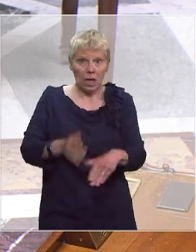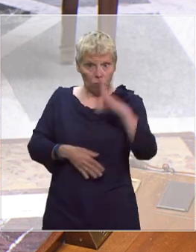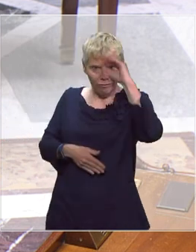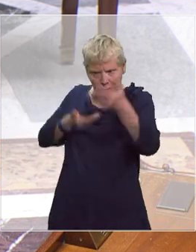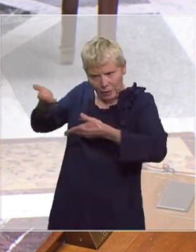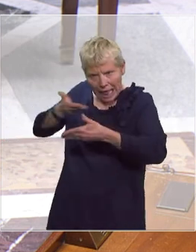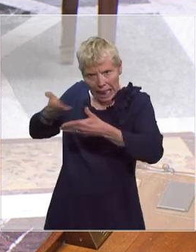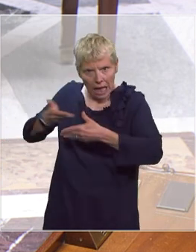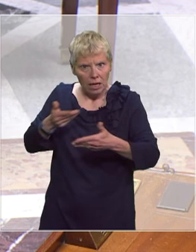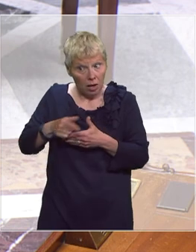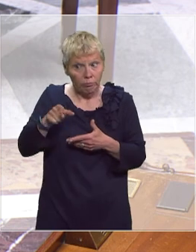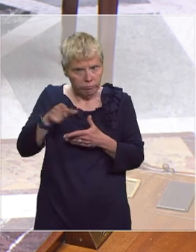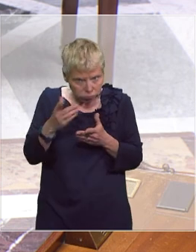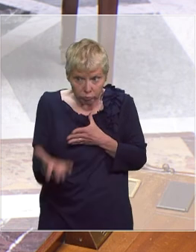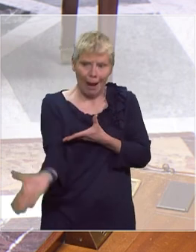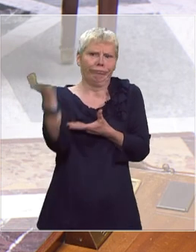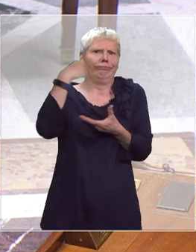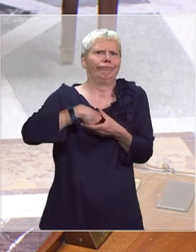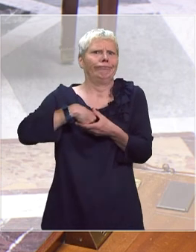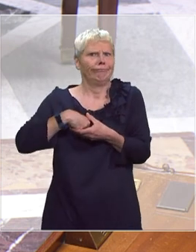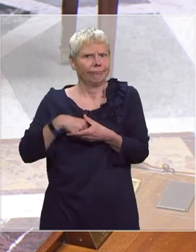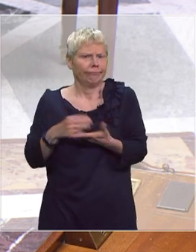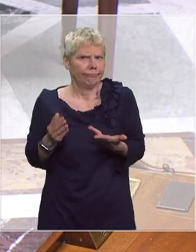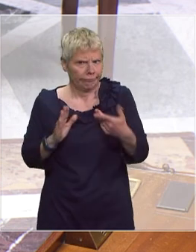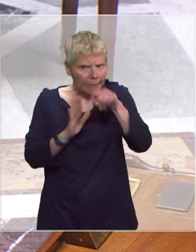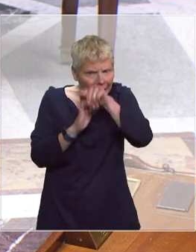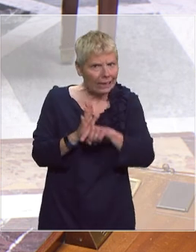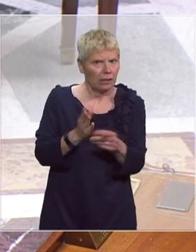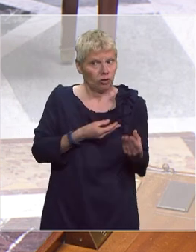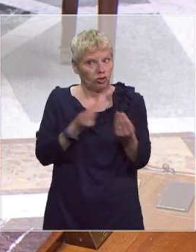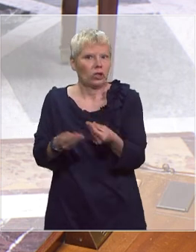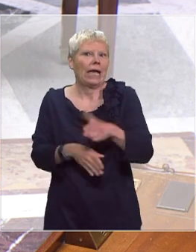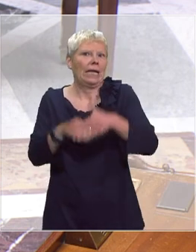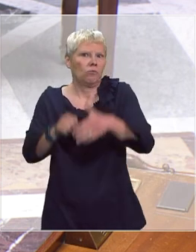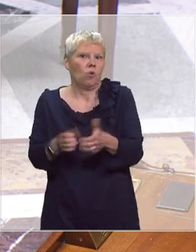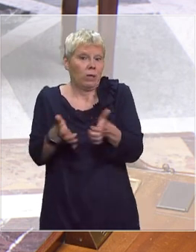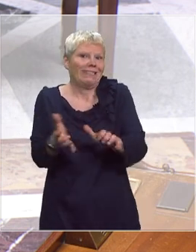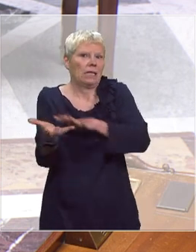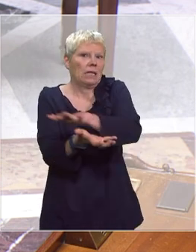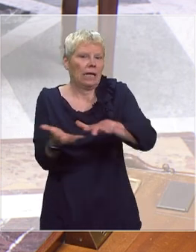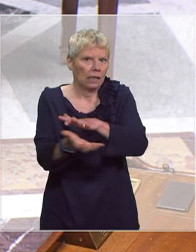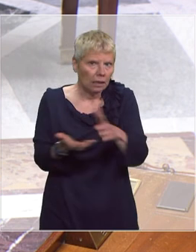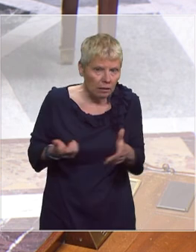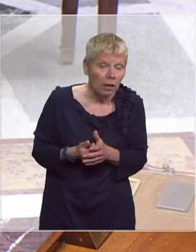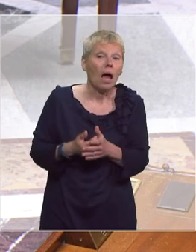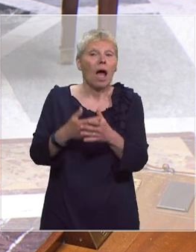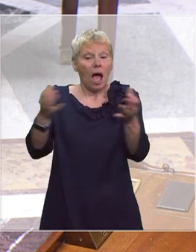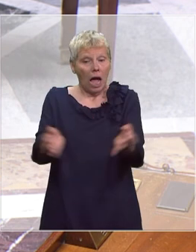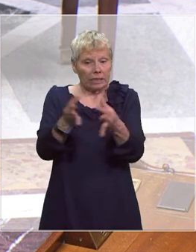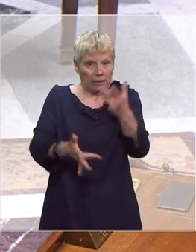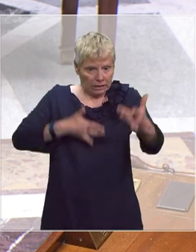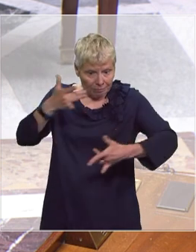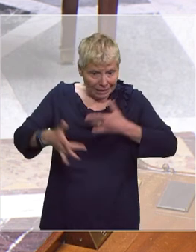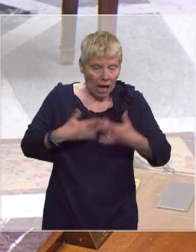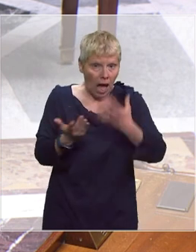faire en sorte qu'ils soient bien inclus dans tous les dispositifs permettant de faire face à cette crise. Encore une fois, tant pour les intermittents du spectacle, pour les